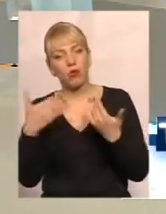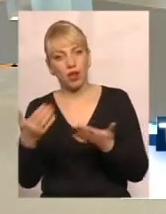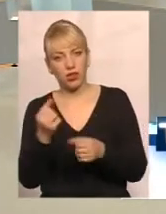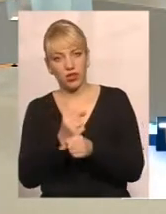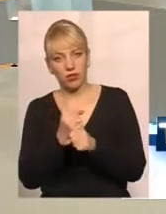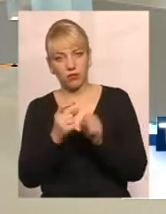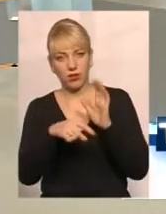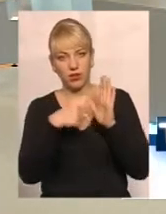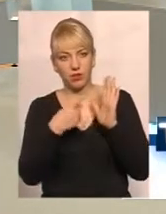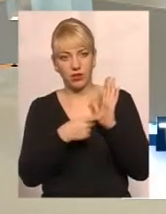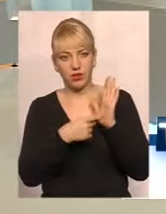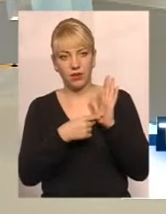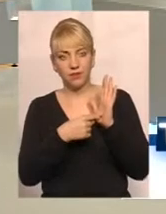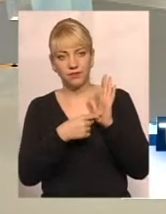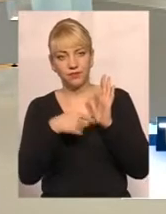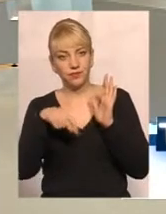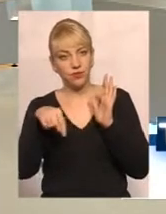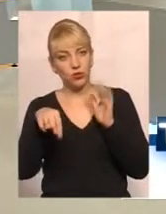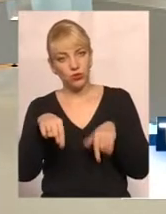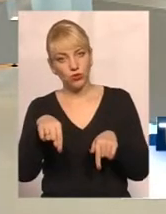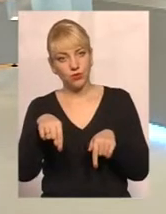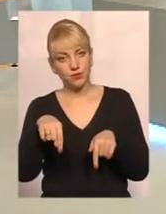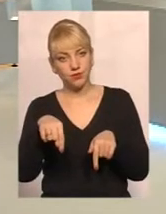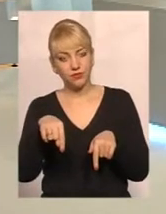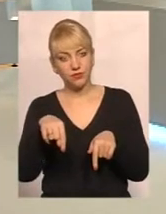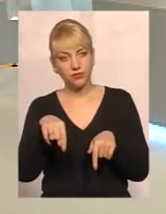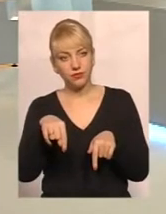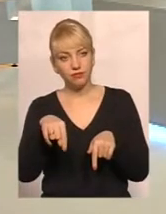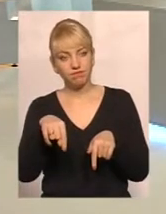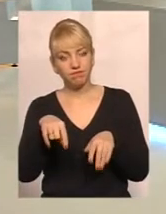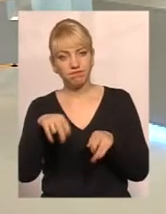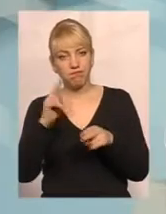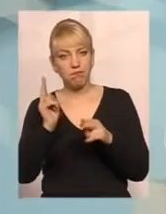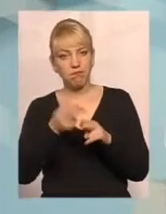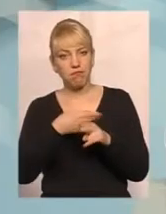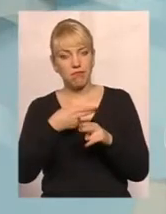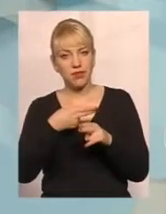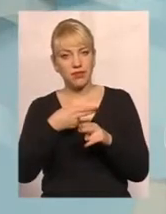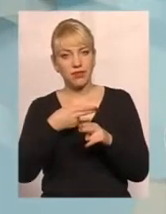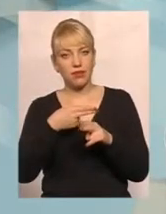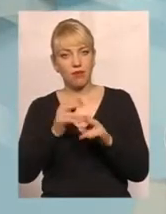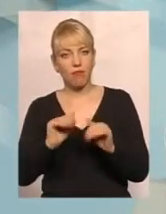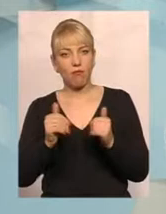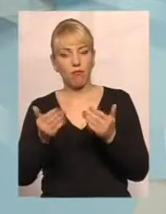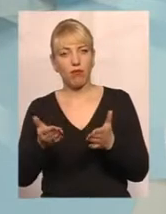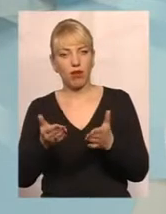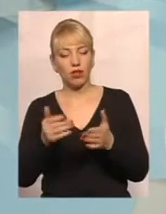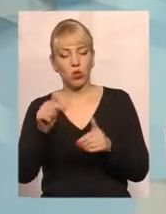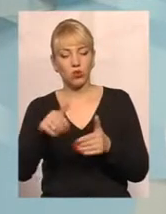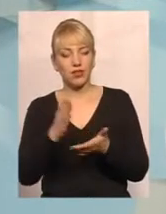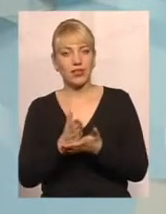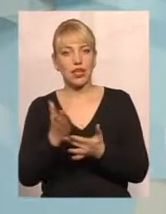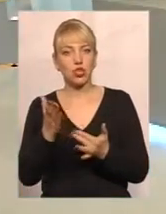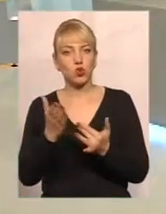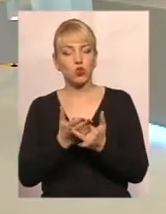без порад, тут призначена субсидія. Тобто, ті норми, які